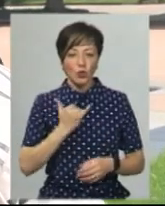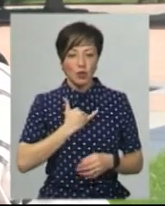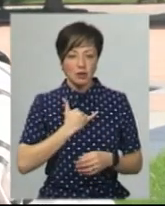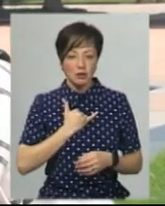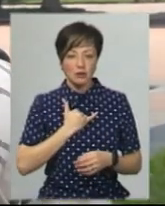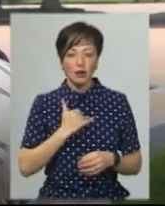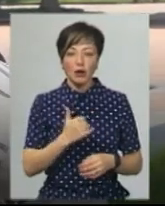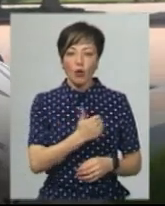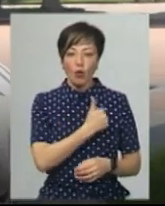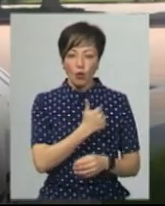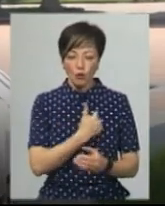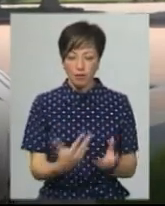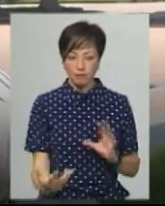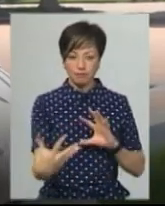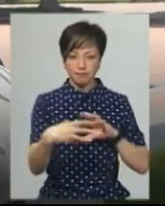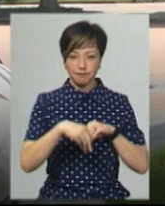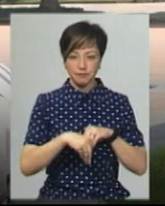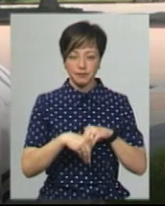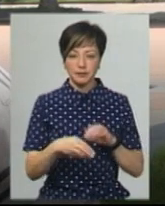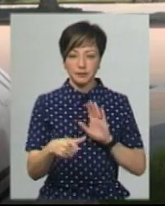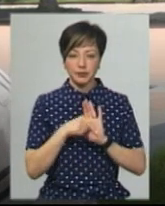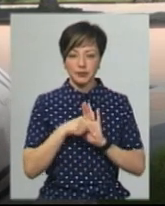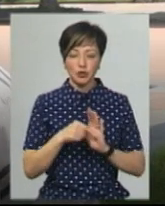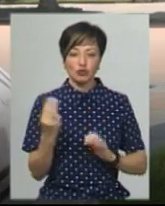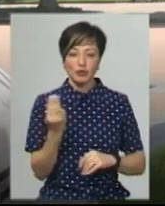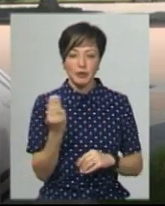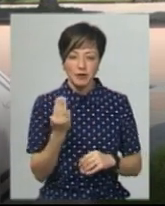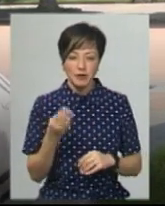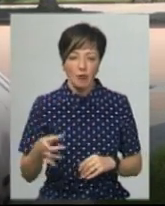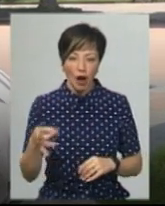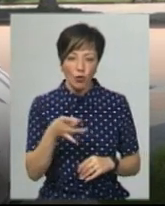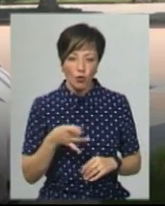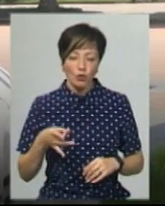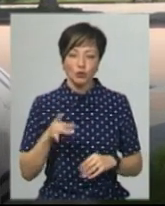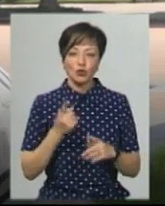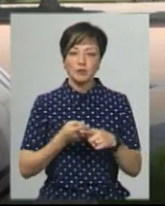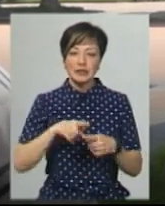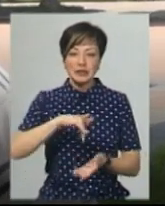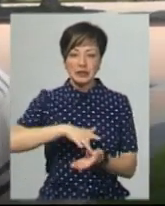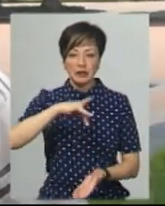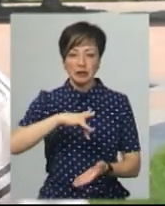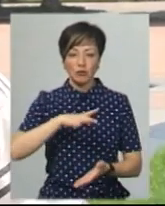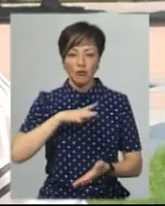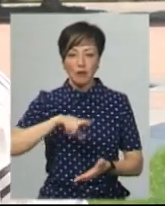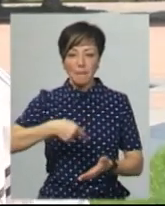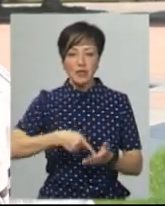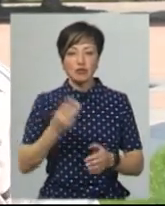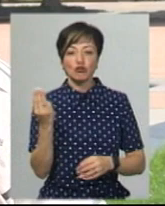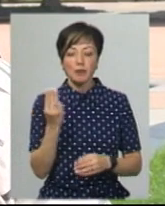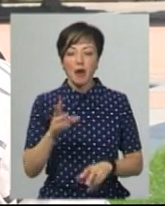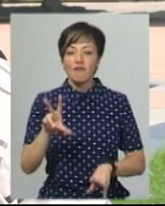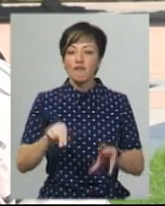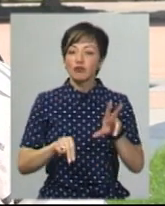Нас хочуть об'єднати з Шепетівським районом і щоб центр був в місті Шепетівка.